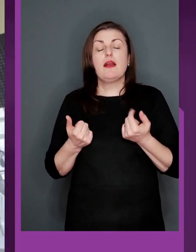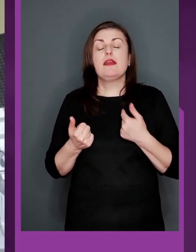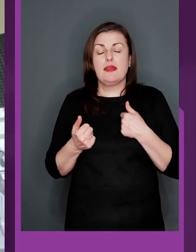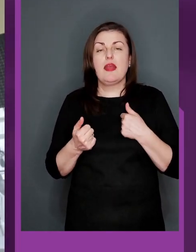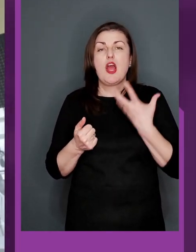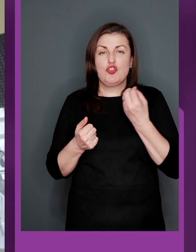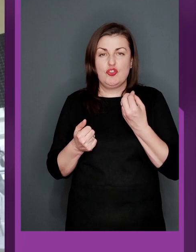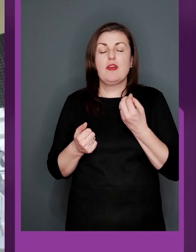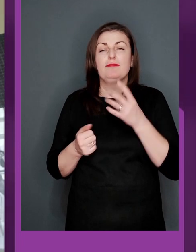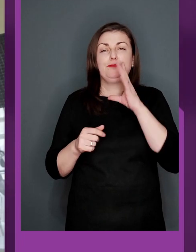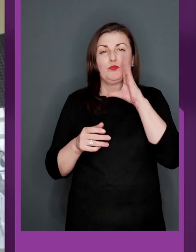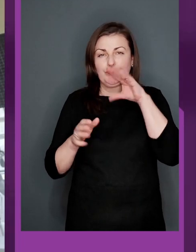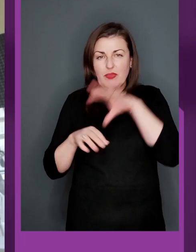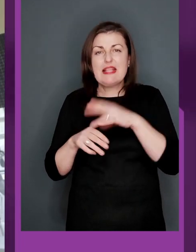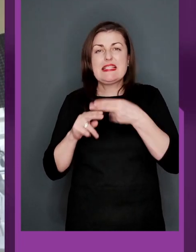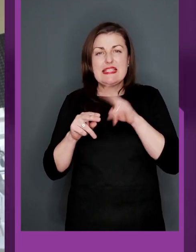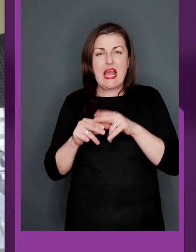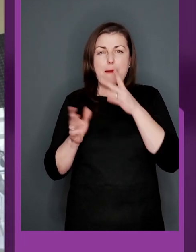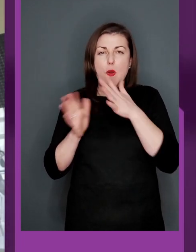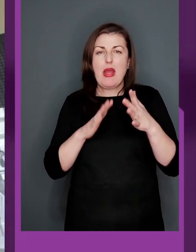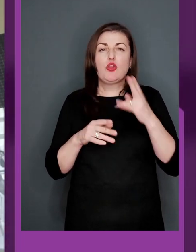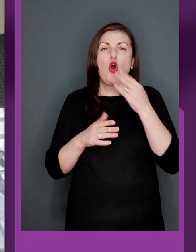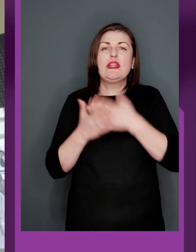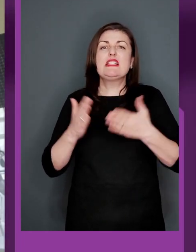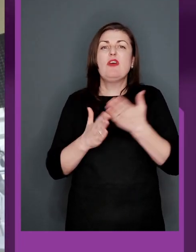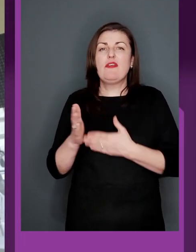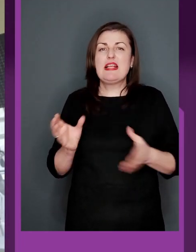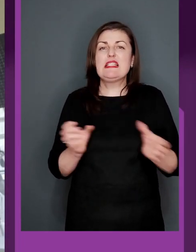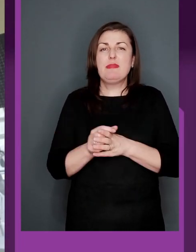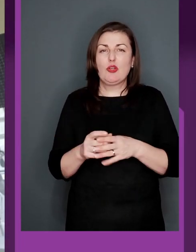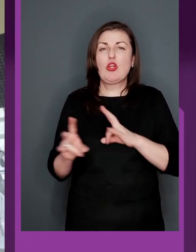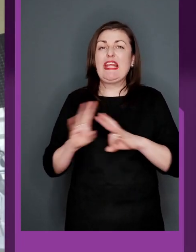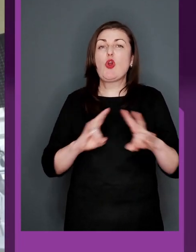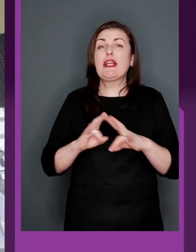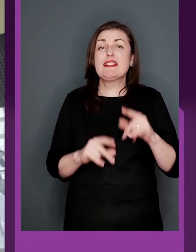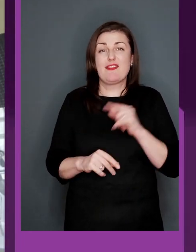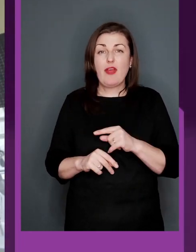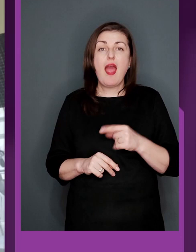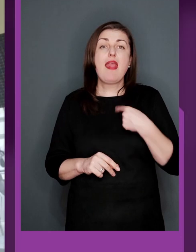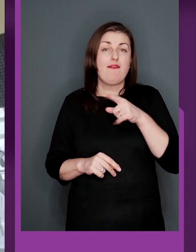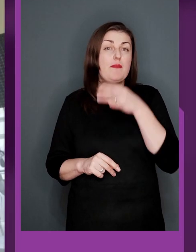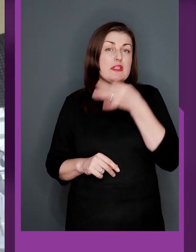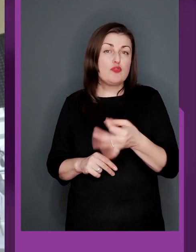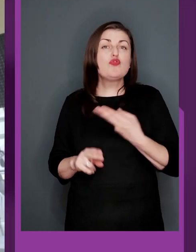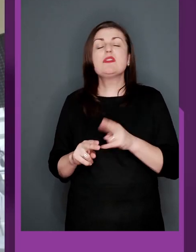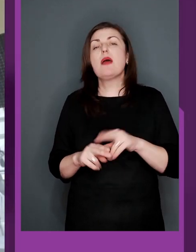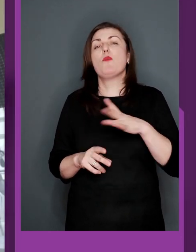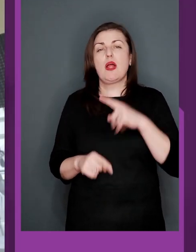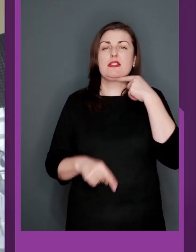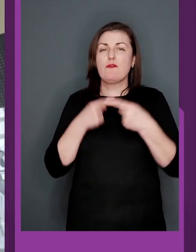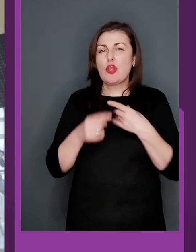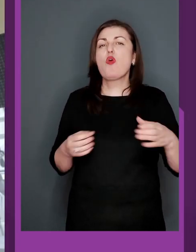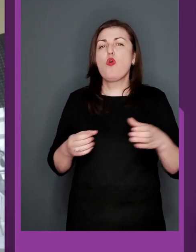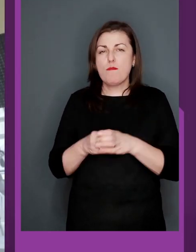Так, я ще застав цей момент до дискваліфікації збірної терористів. Я вам скажу, що це